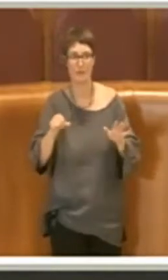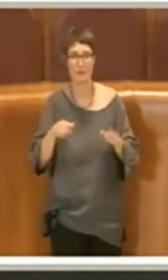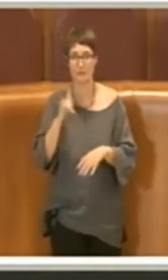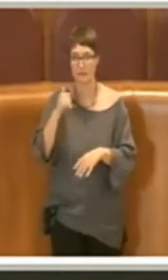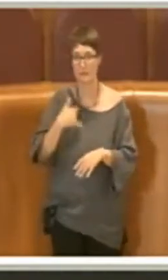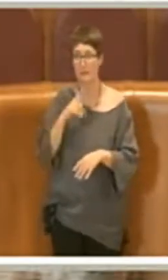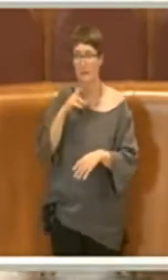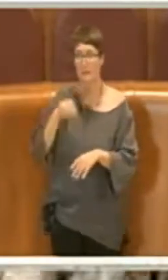voterò a contraria.